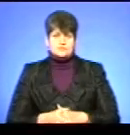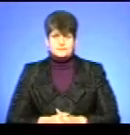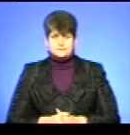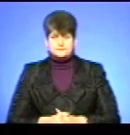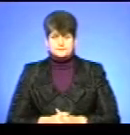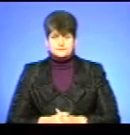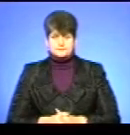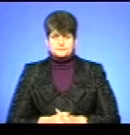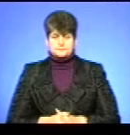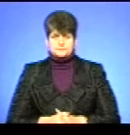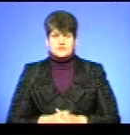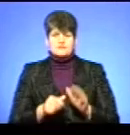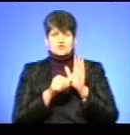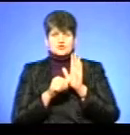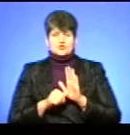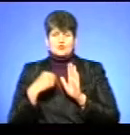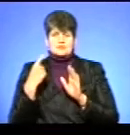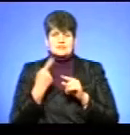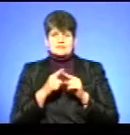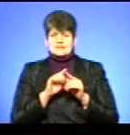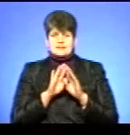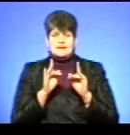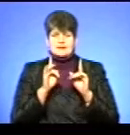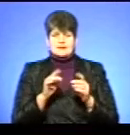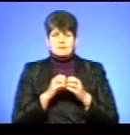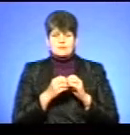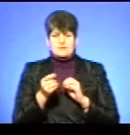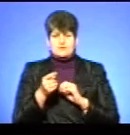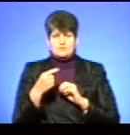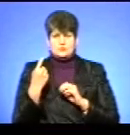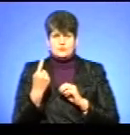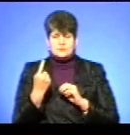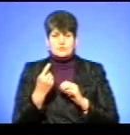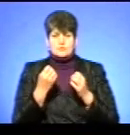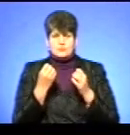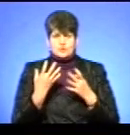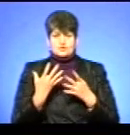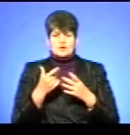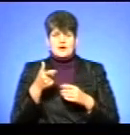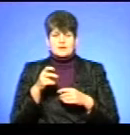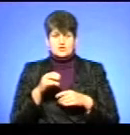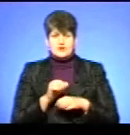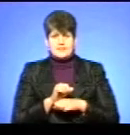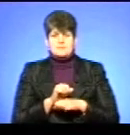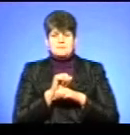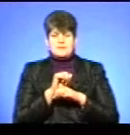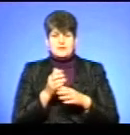В шістьох областях це не тільки проблема моєї Тернопільської області. Просто галичани піднялися. По